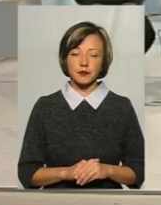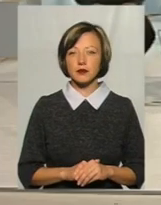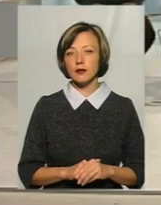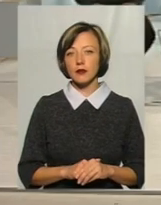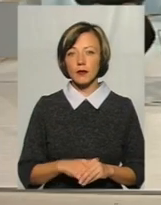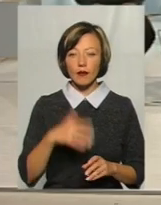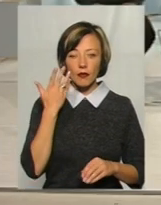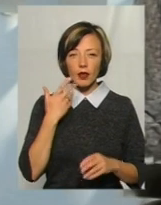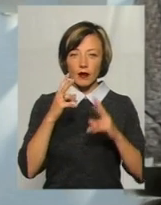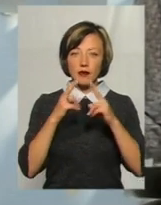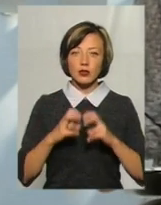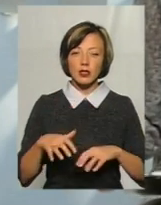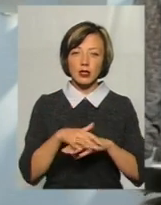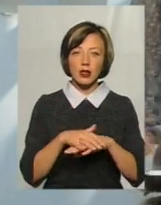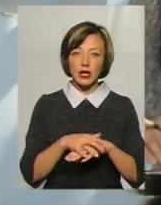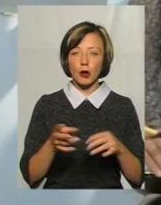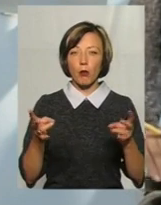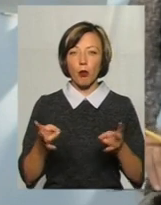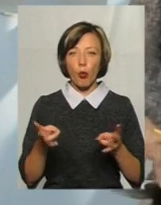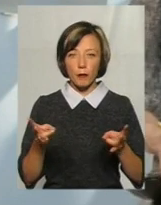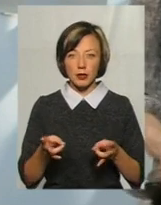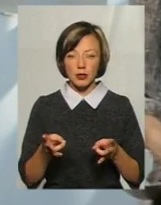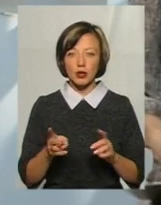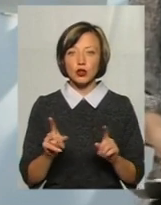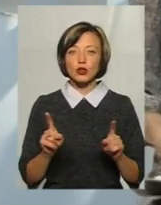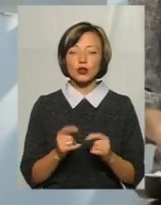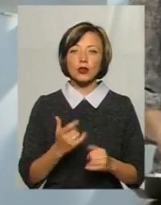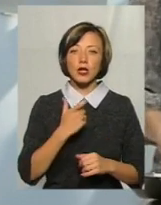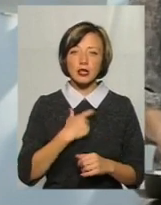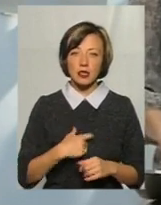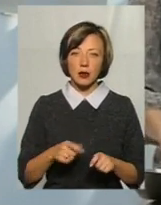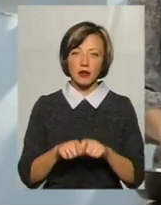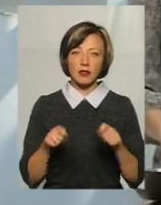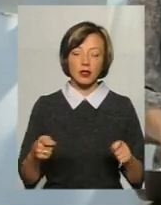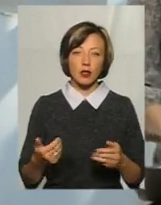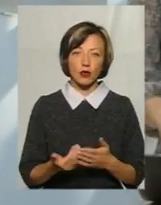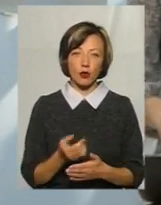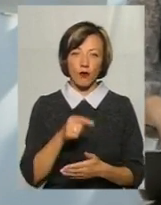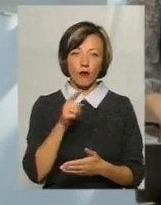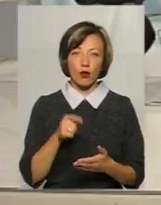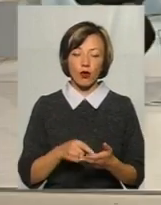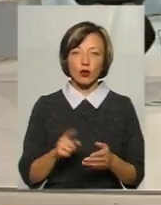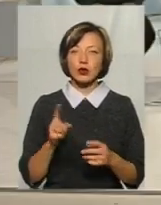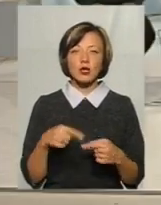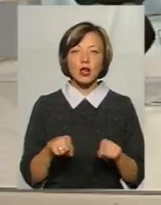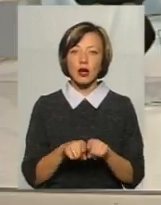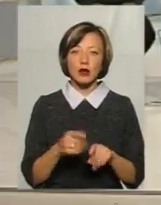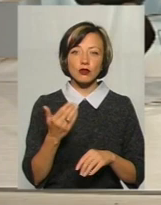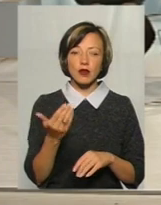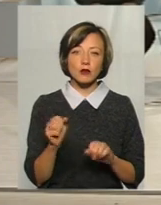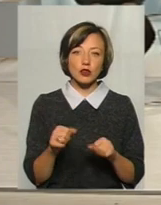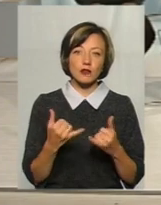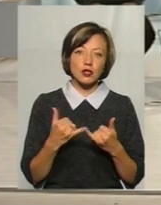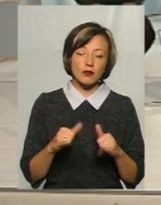Вивчаючи ринки, вивчаючи попит, що для себе відкрили нового? Що таке, що вас, можливо,